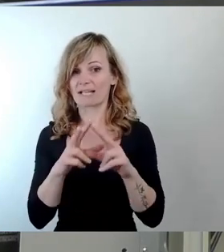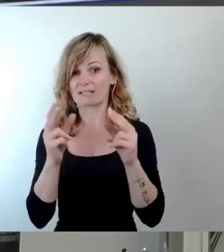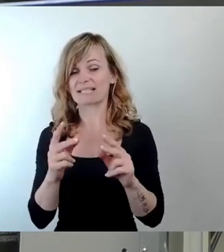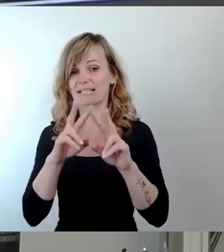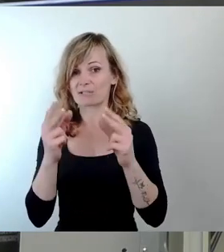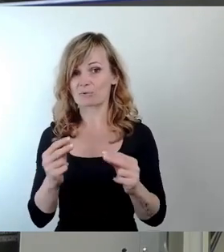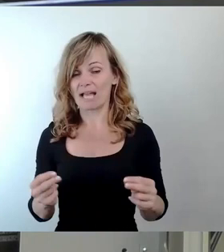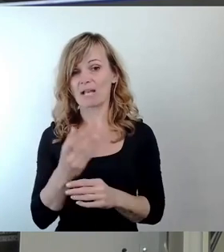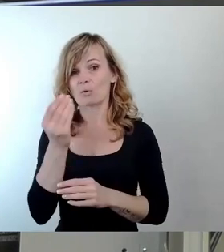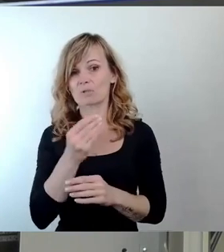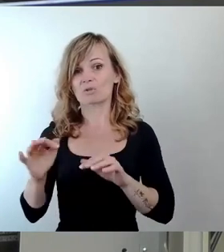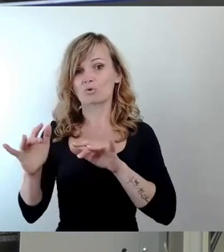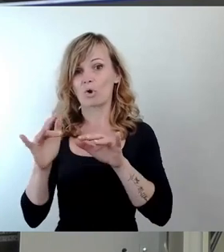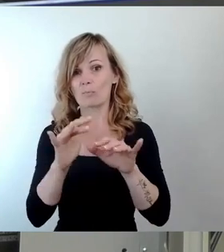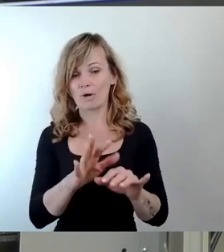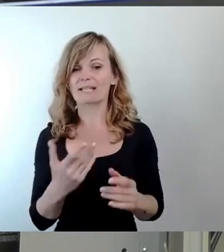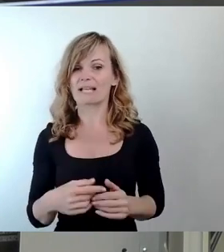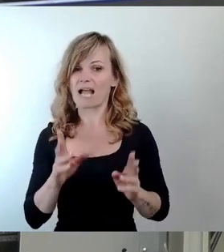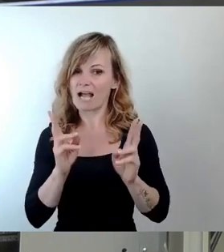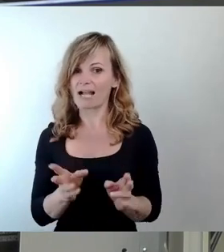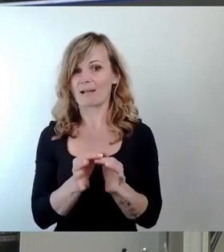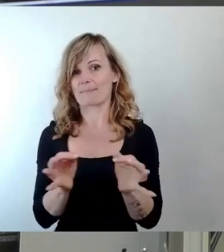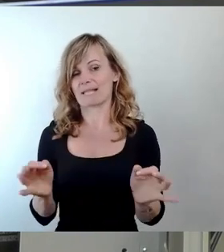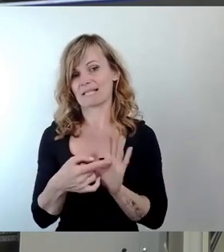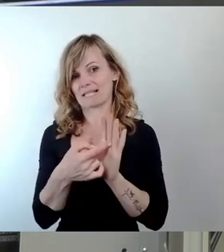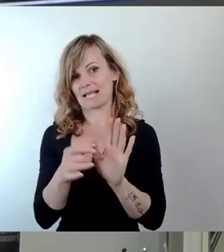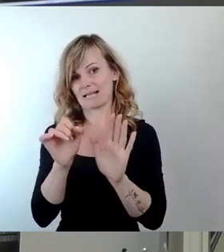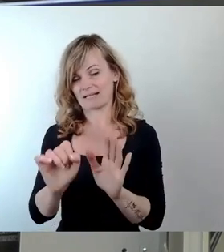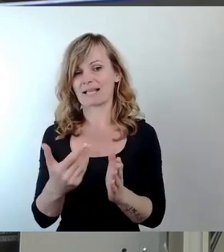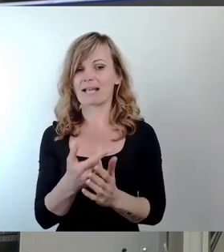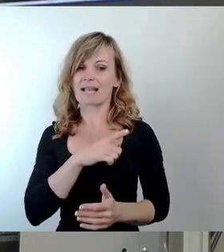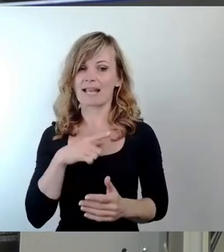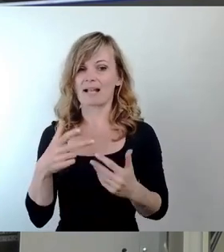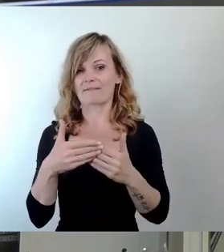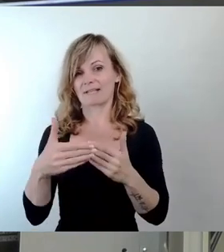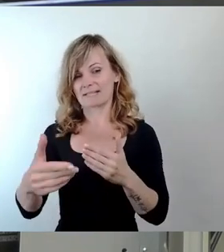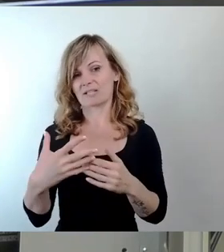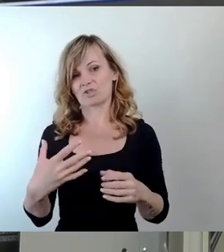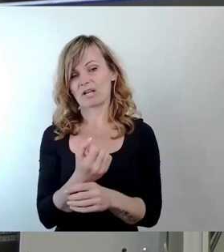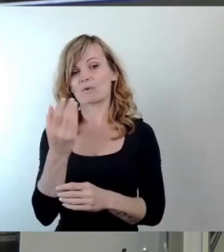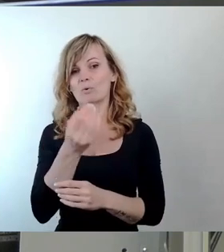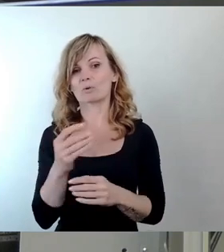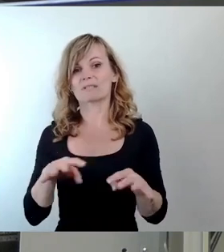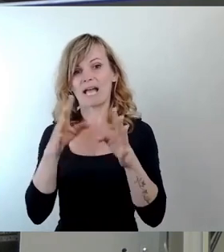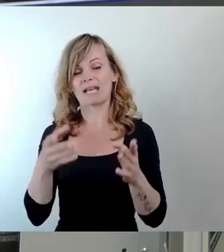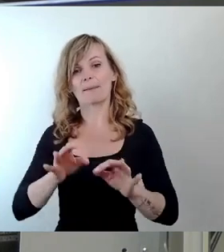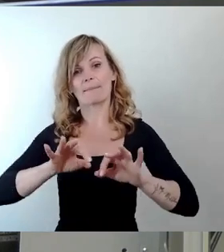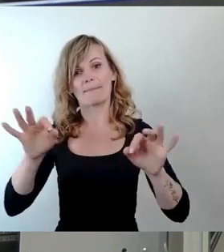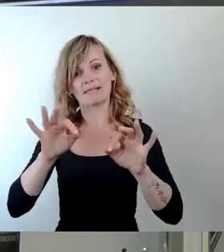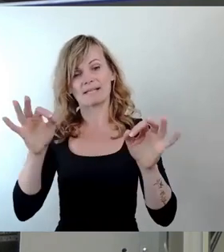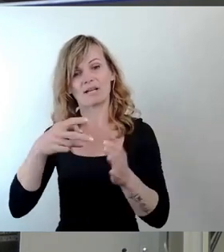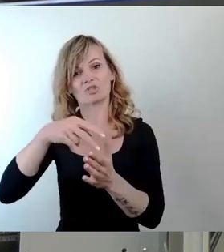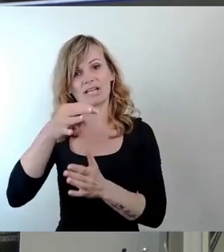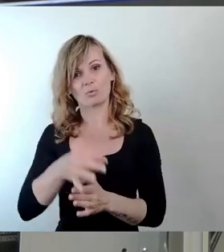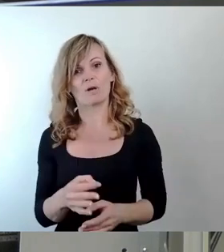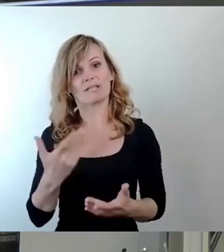angemessen gezeigt werden können. Längerfristig wird deshalb die Schaffung einer Kunsthalle an einem günstigeren Standort angestrebt. Und ich